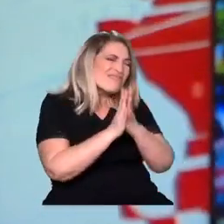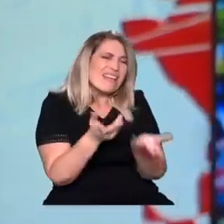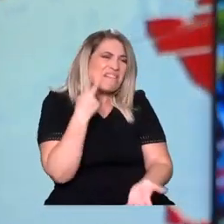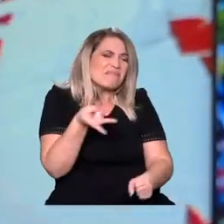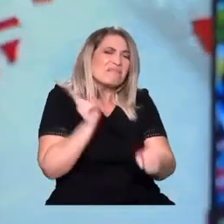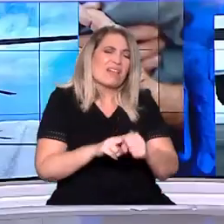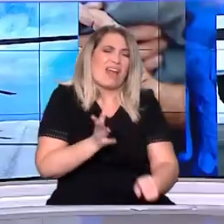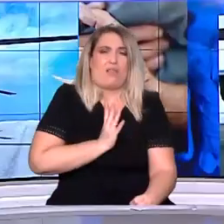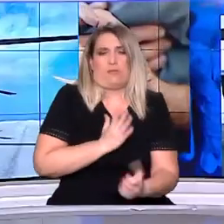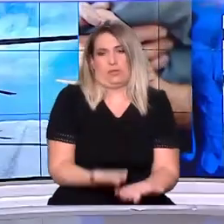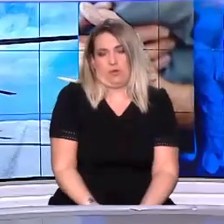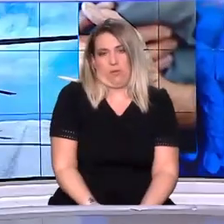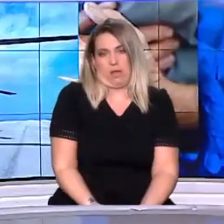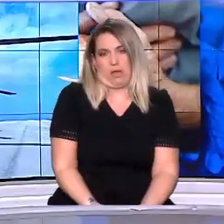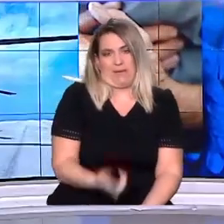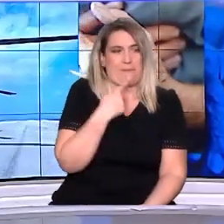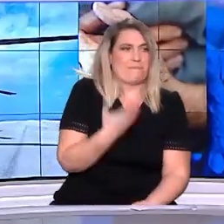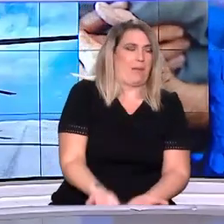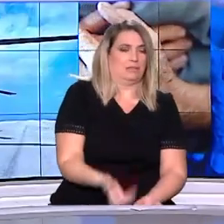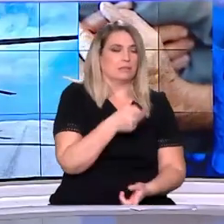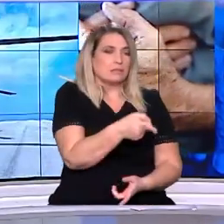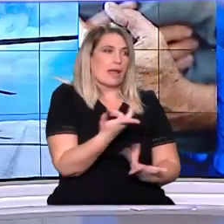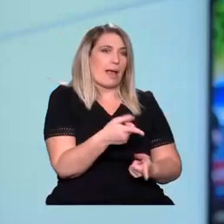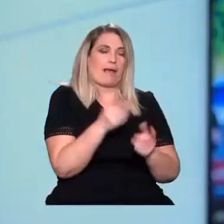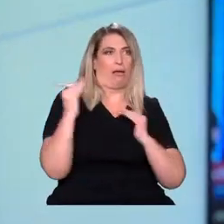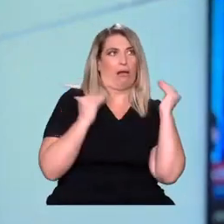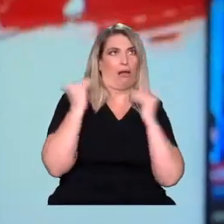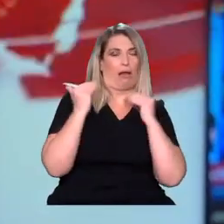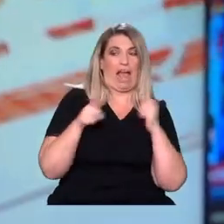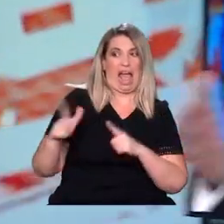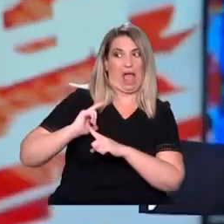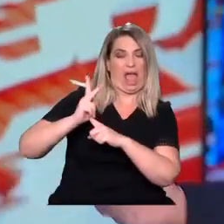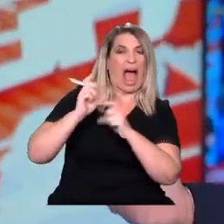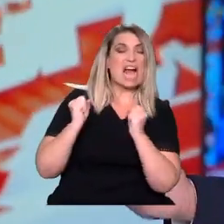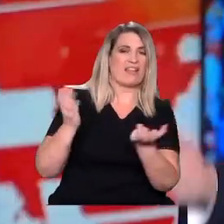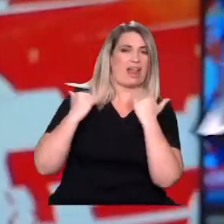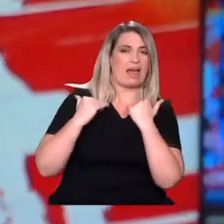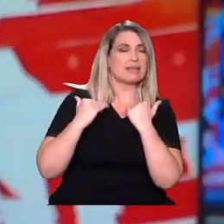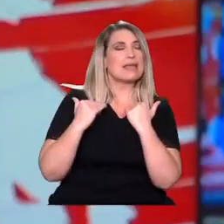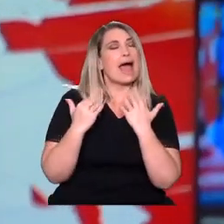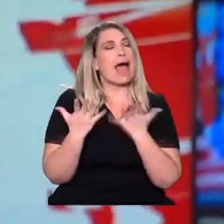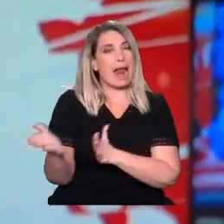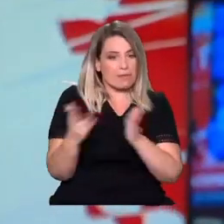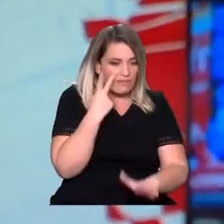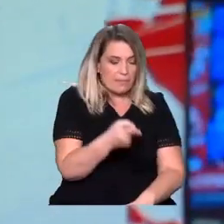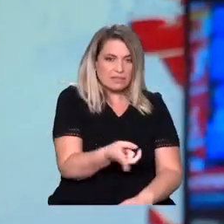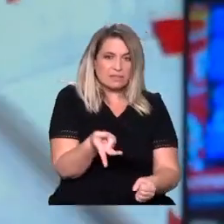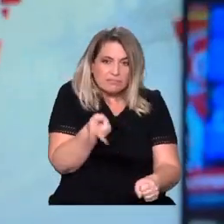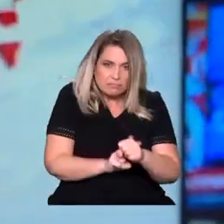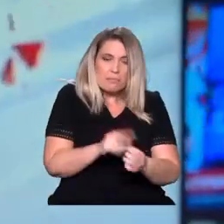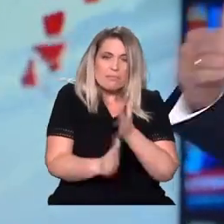Δηλαδή, αν λέει το ΕΚΑΒ ότι δεν αισθανόμαστε να ασφαλείς να τον βάλουμε στο σούπερπούμα, είναι λογικό, είναι σωστό, πιθανώς. Αλλά από την άλλη μερική ο άνθρωπος πέθανε.